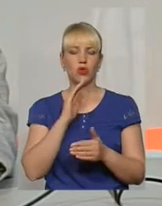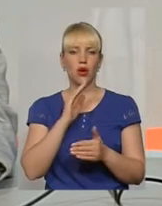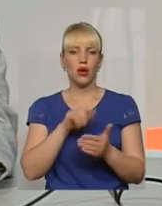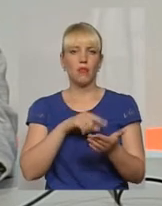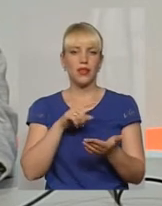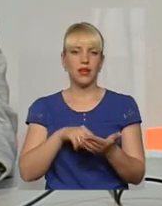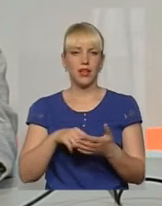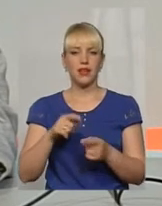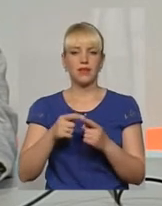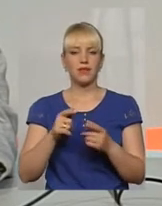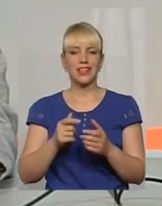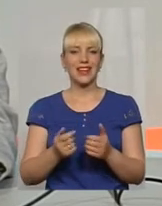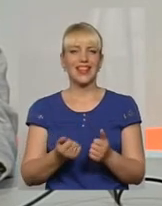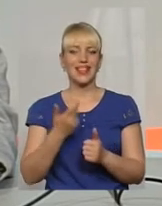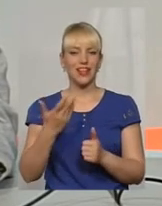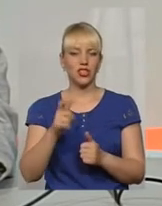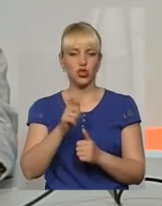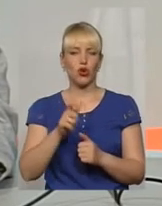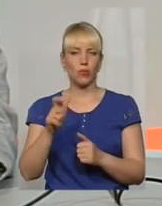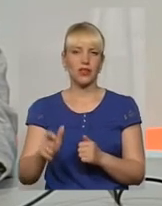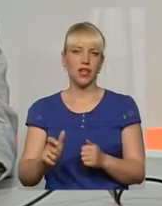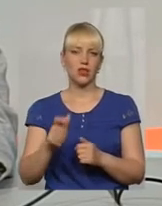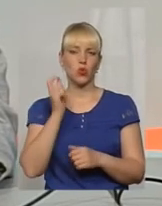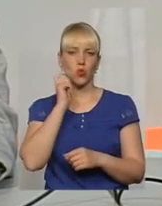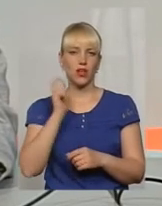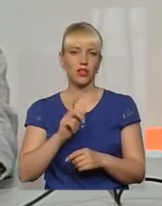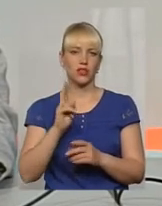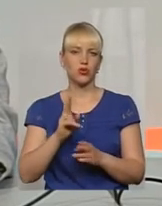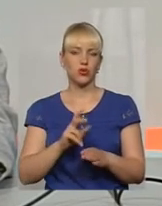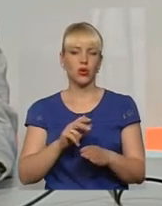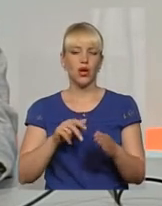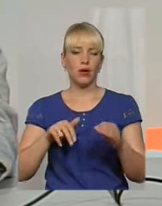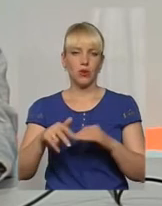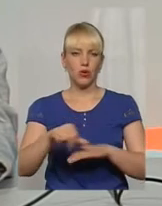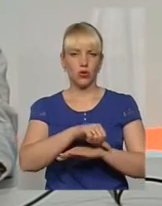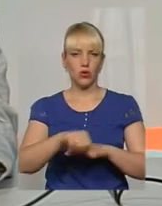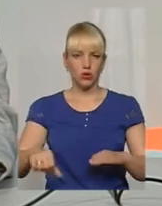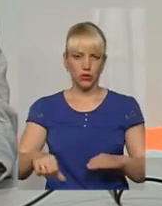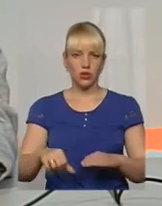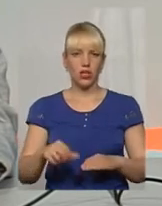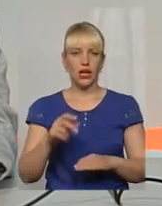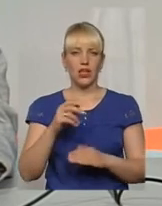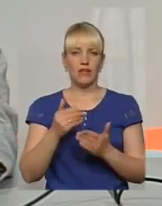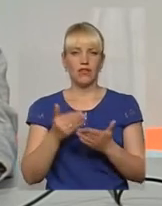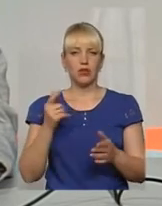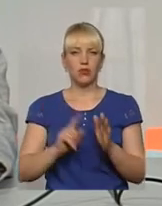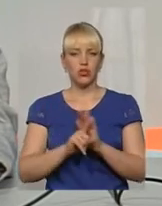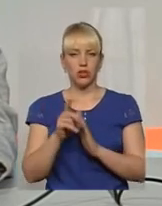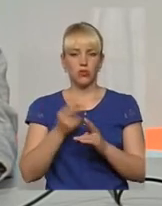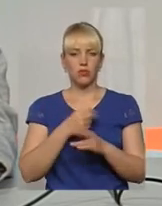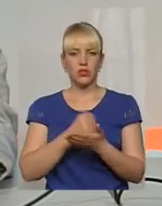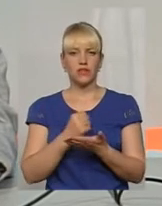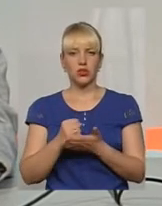саме кількості громадян України, які перетнули кордон від початку безвізового